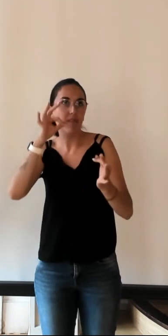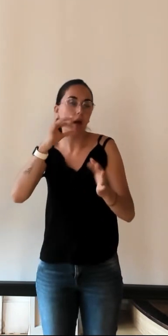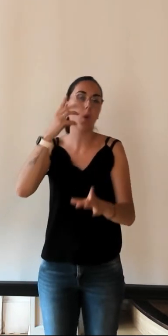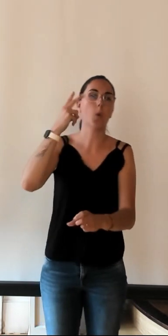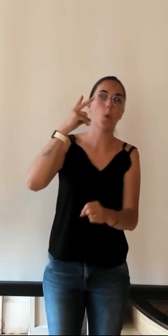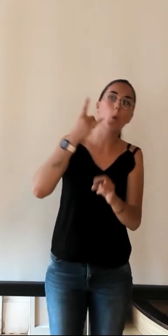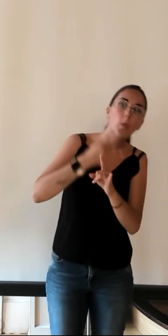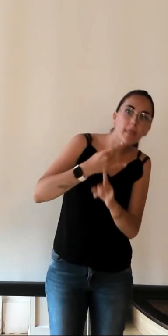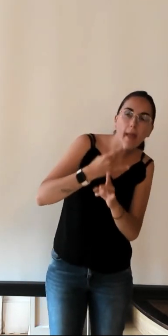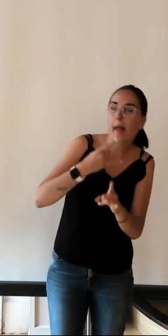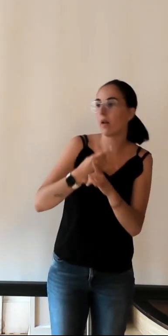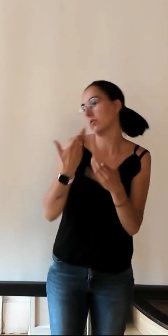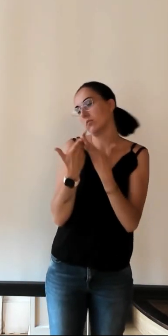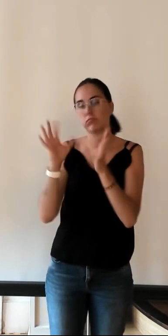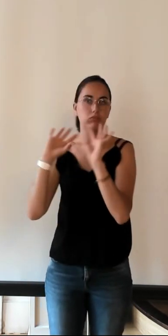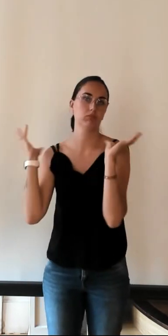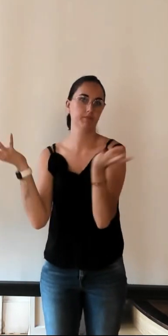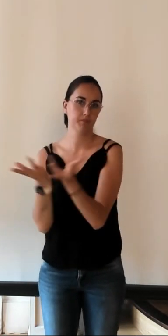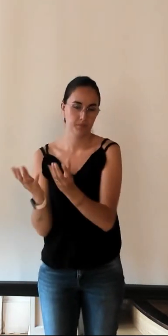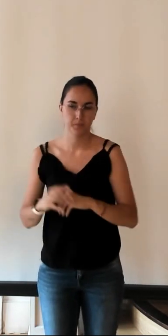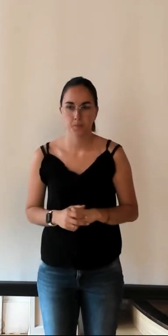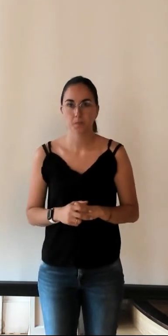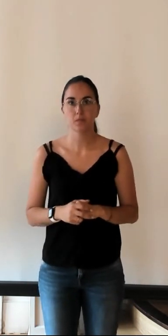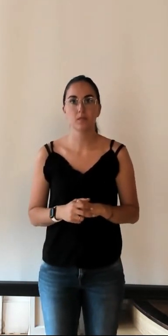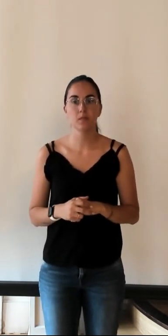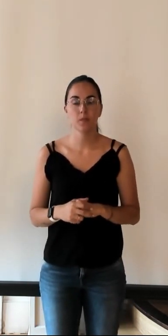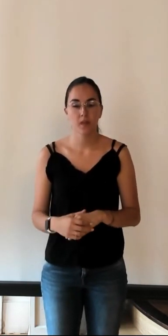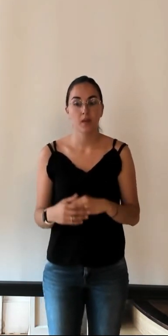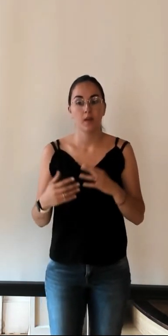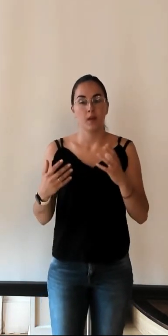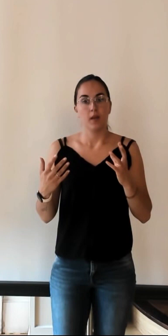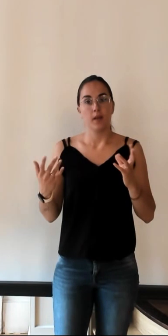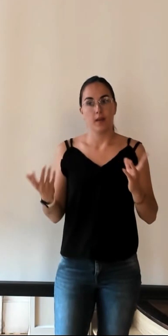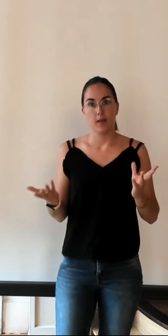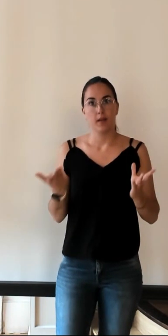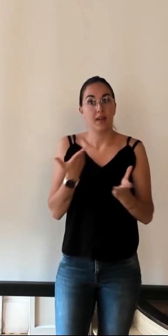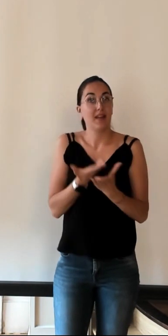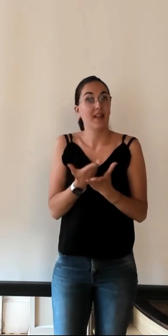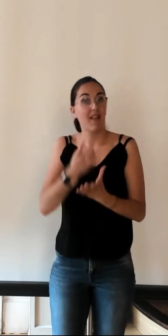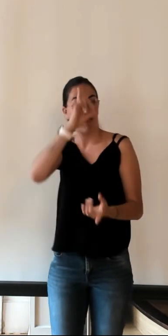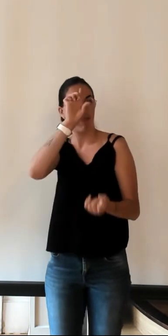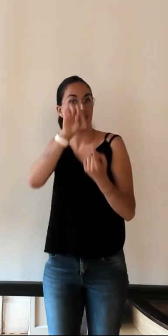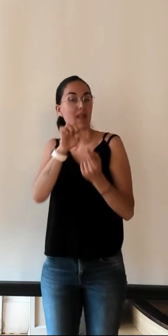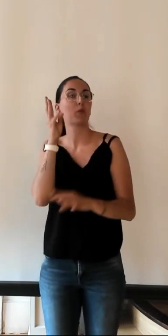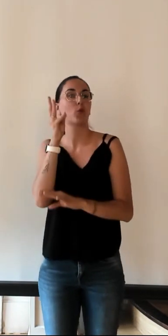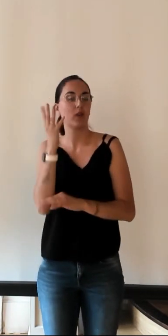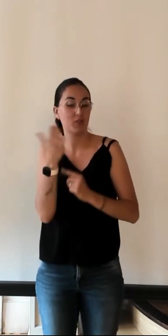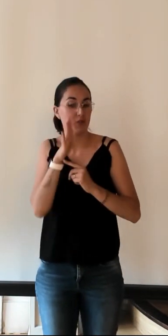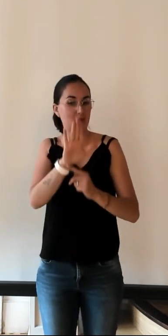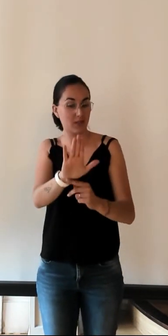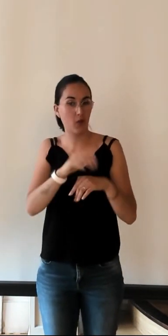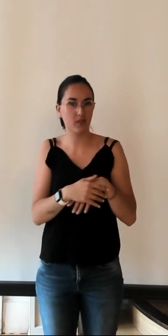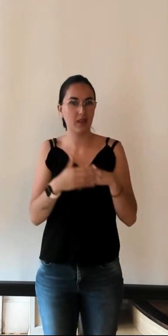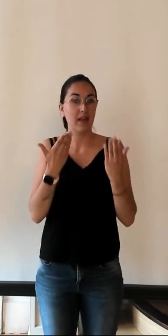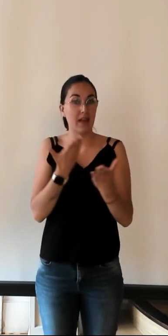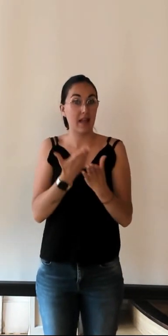c'est beaucoup plus large. Et l'avantage aussi de faire ce thème de conférence, c'est que là, les visuels ne